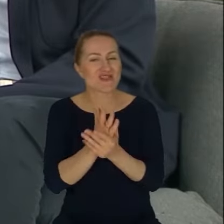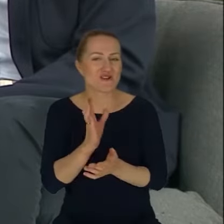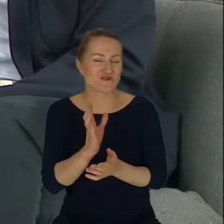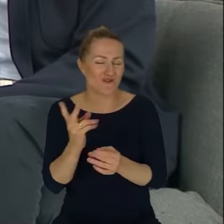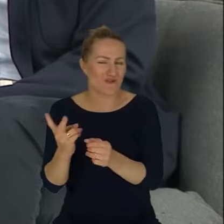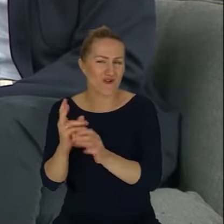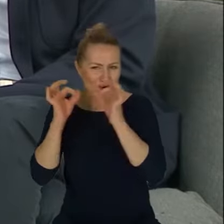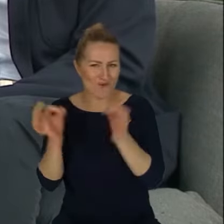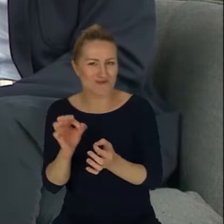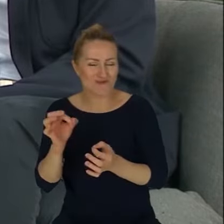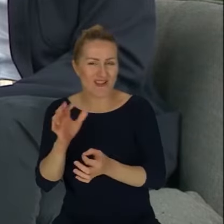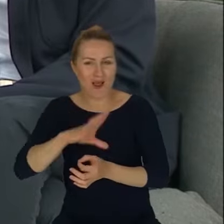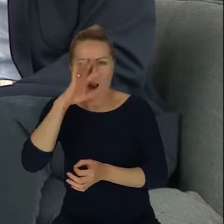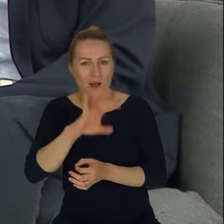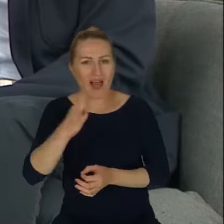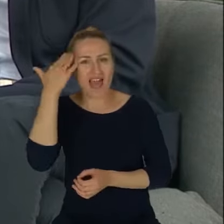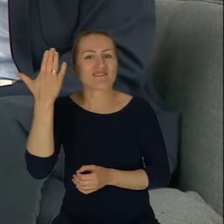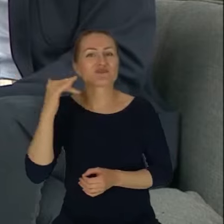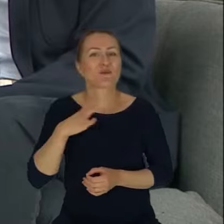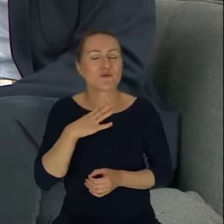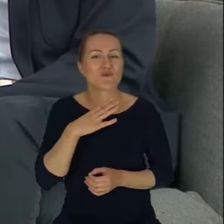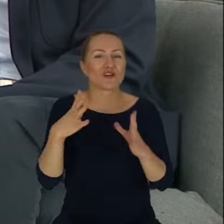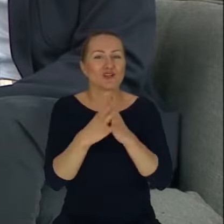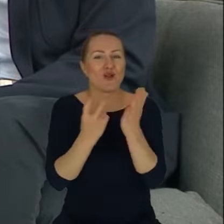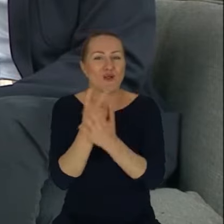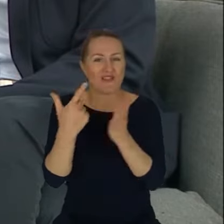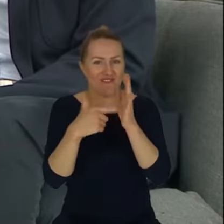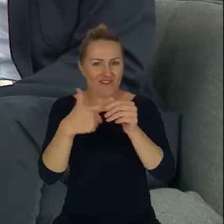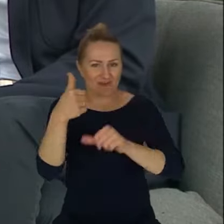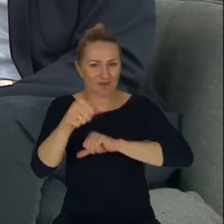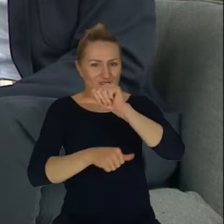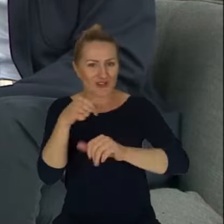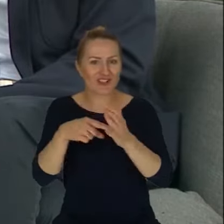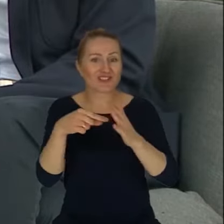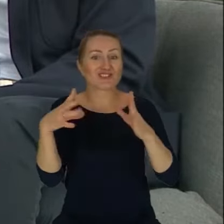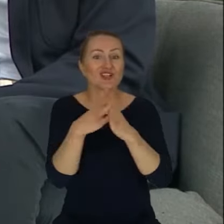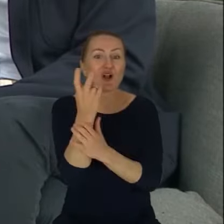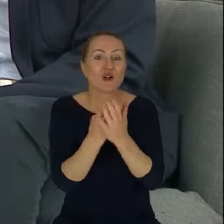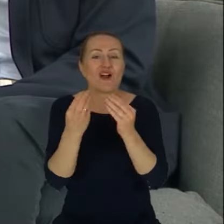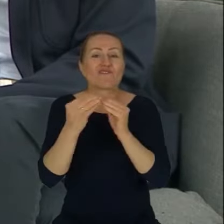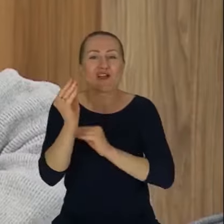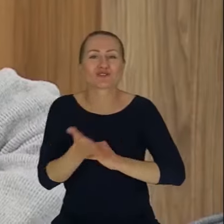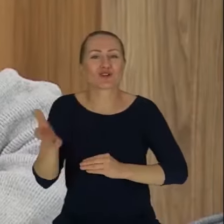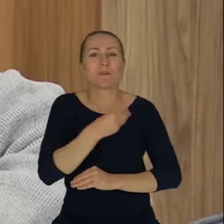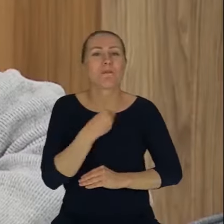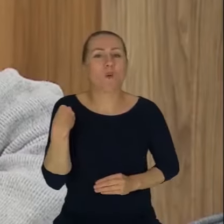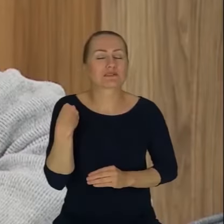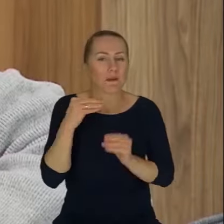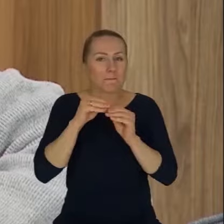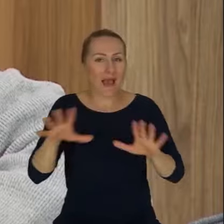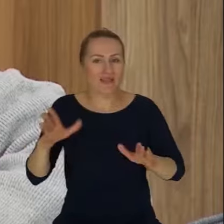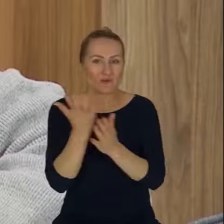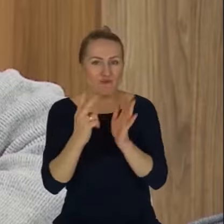10 lutego 2021 roku. To był dzień, kiedy większość polskich mediów się wyłączyła. A propos